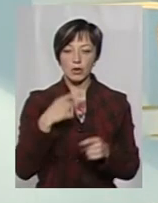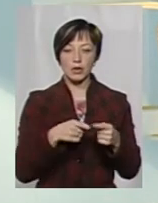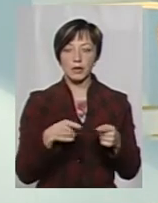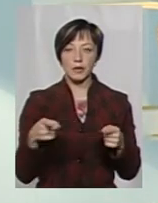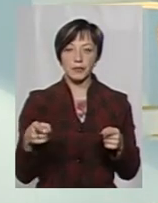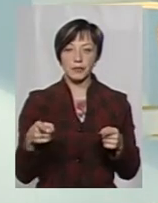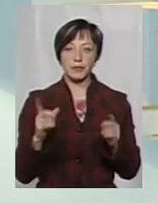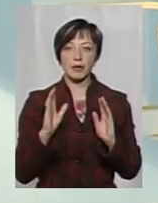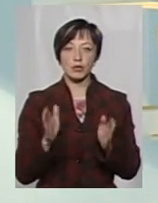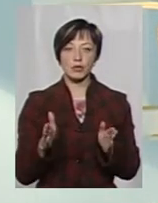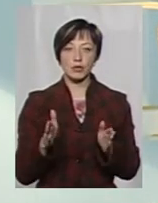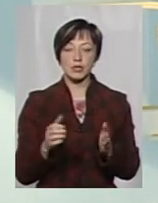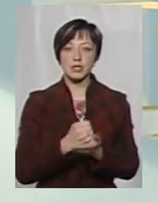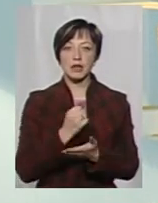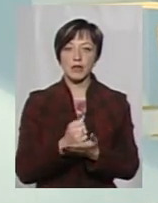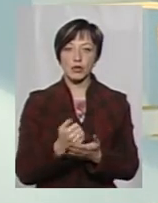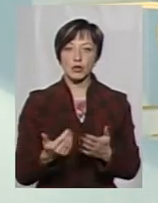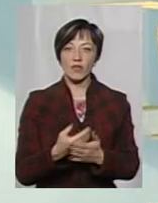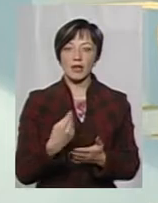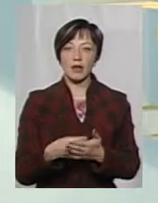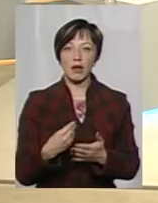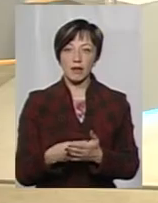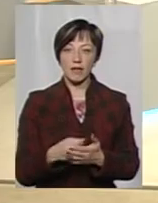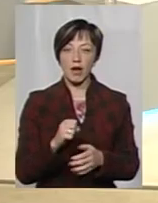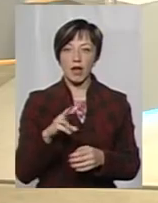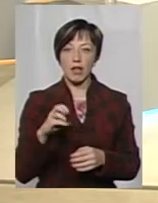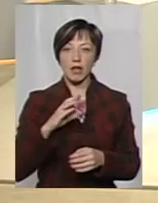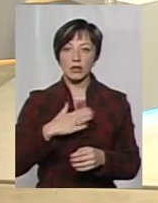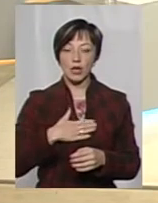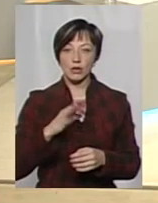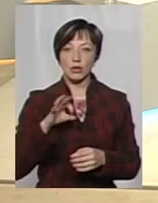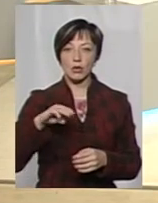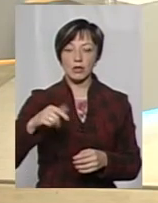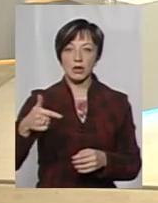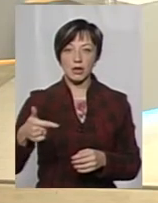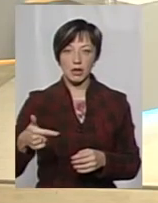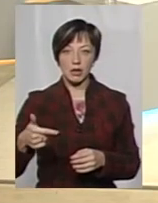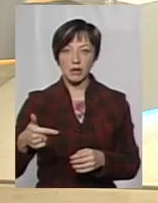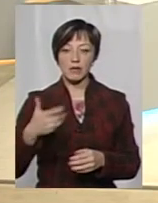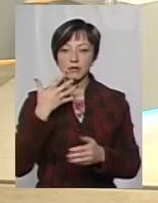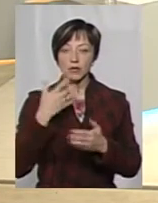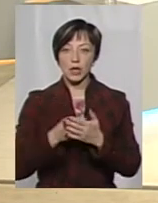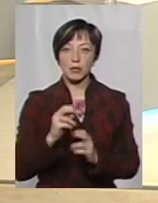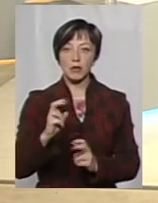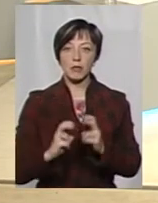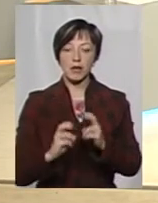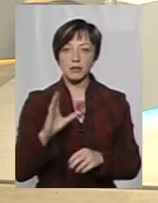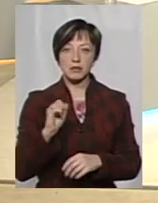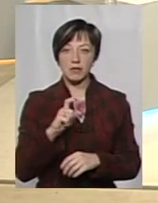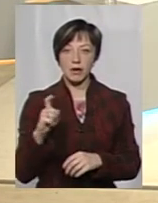будуть вже затверджуватись нові тарифи, але наші об'єднані територіальні громади в своїх підприємствах